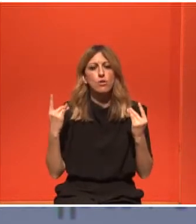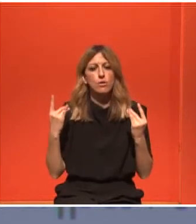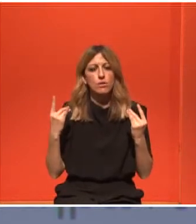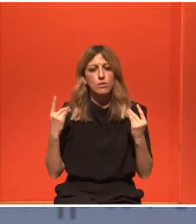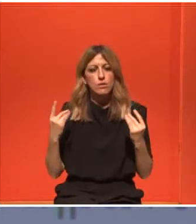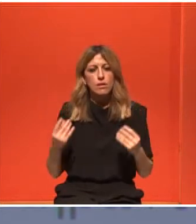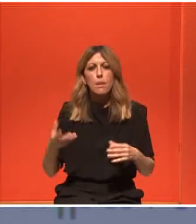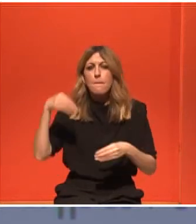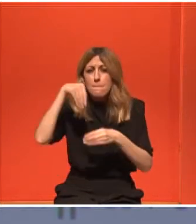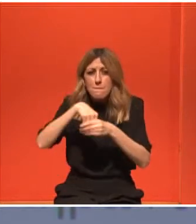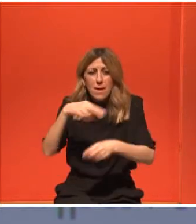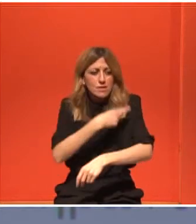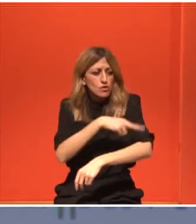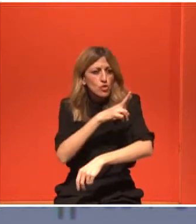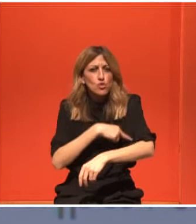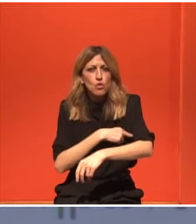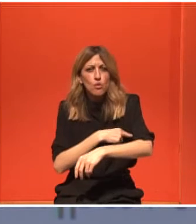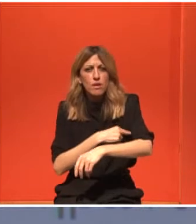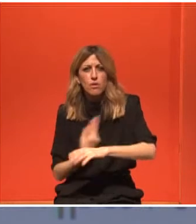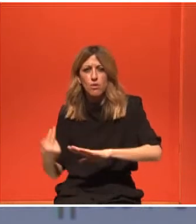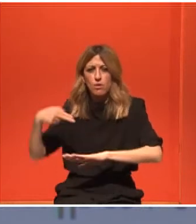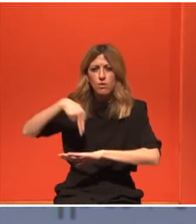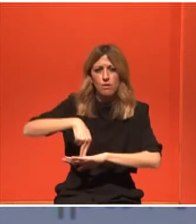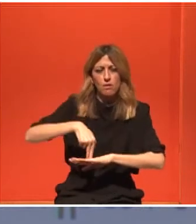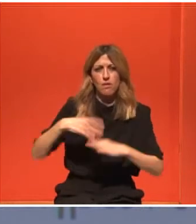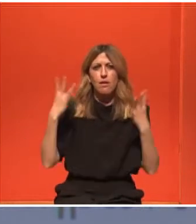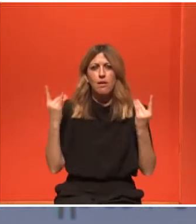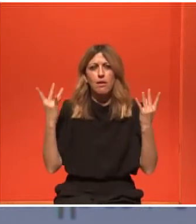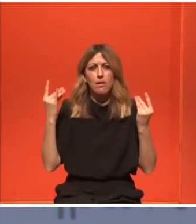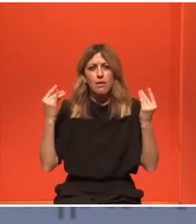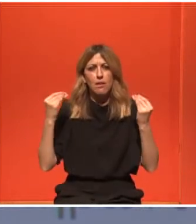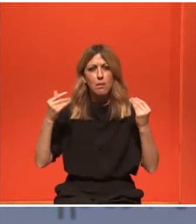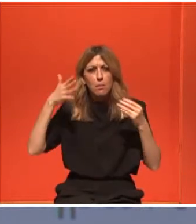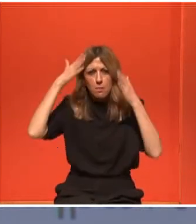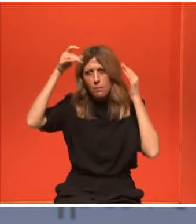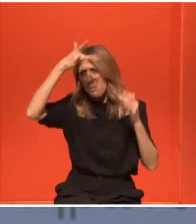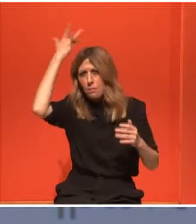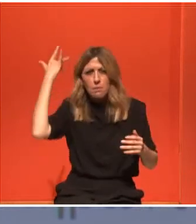ξεκίνησα να χορεύω μέσα στο νοσοκομείο. Χωρίς μαλλιά, με τους καθετήρες,